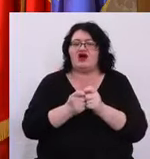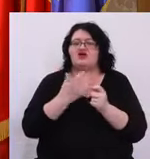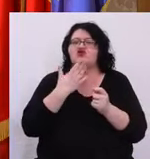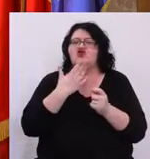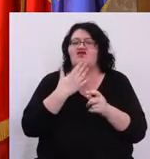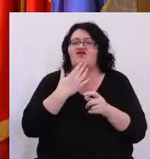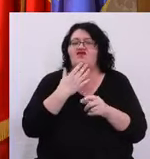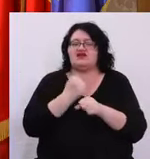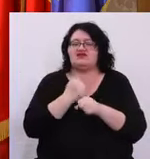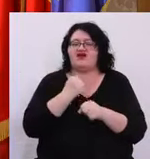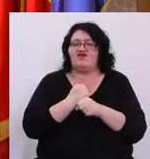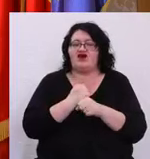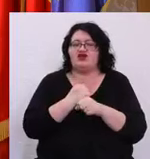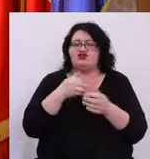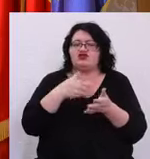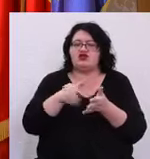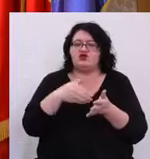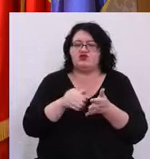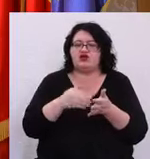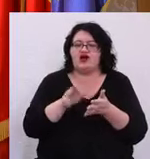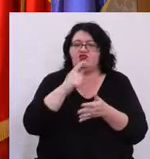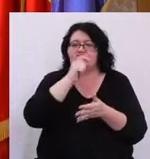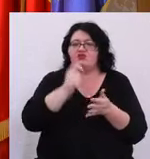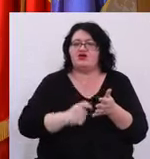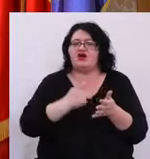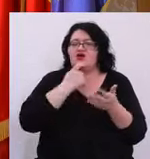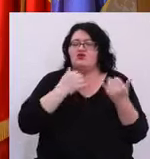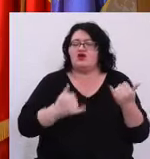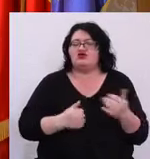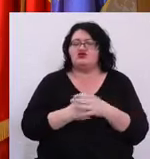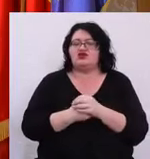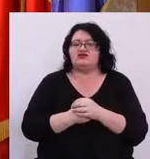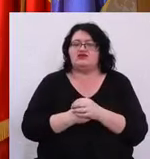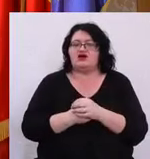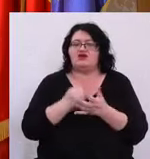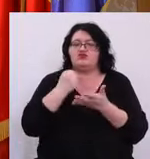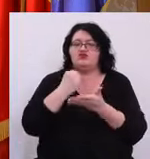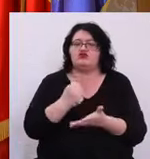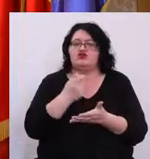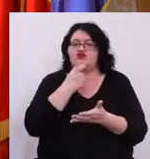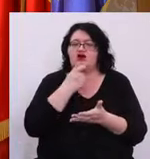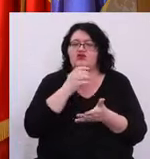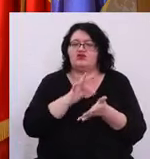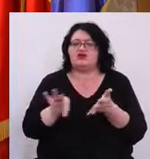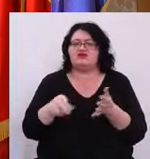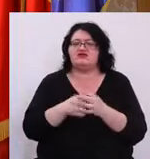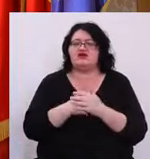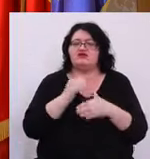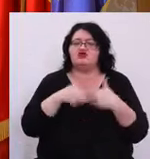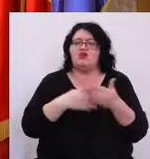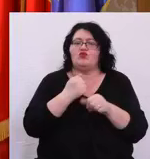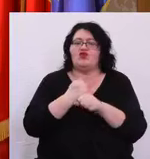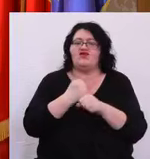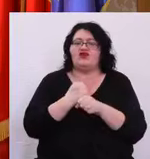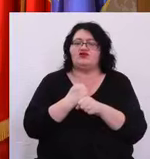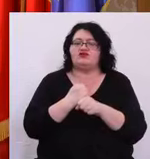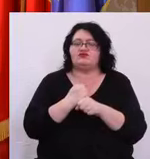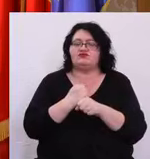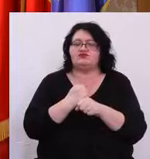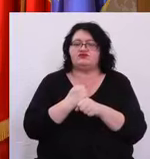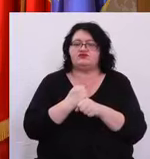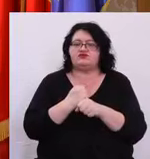vrei să cheltuiești pentru acest proiect în anul actual În bugetul anului actual Și după aia faci o